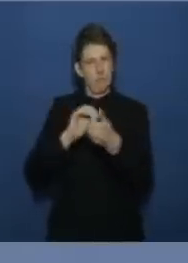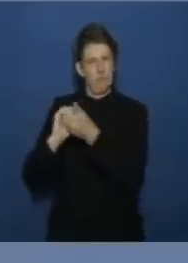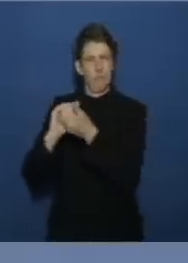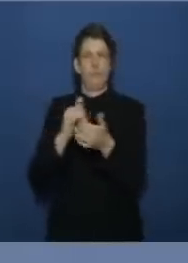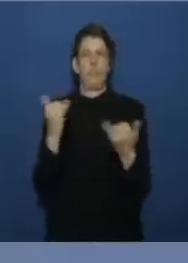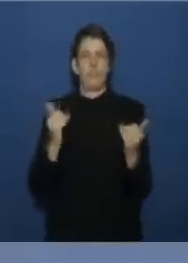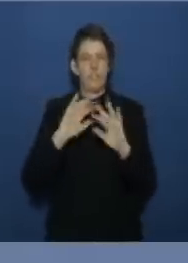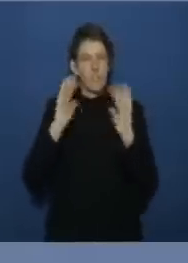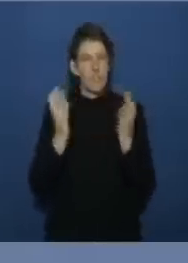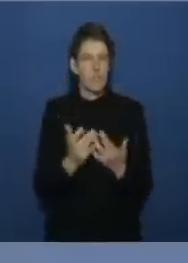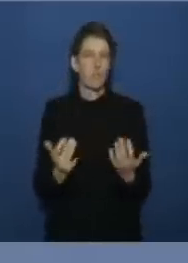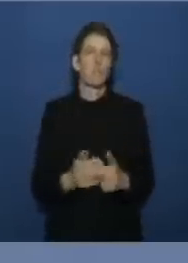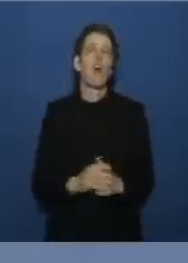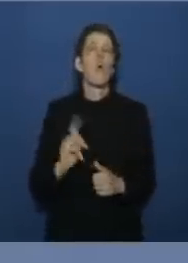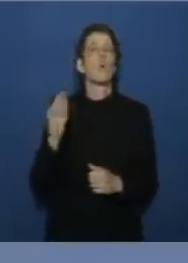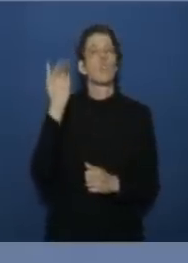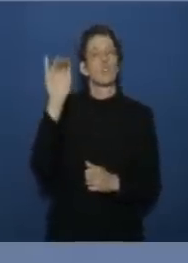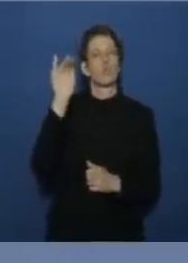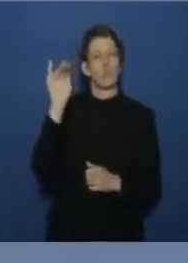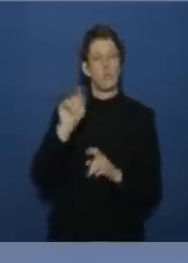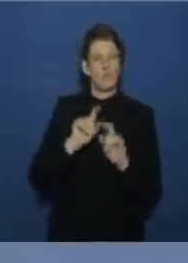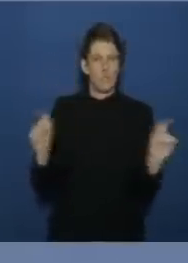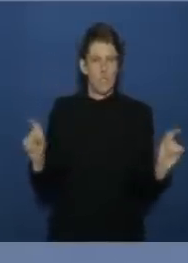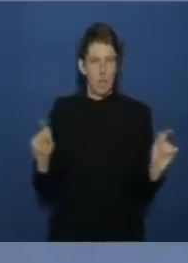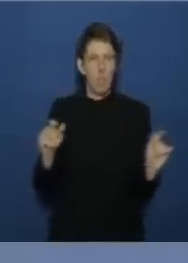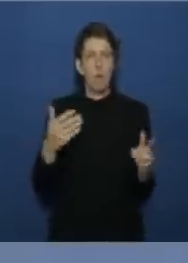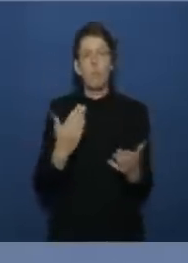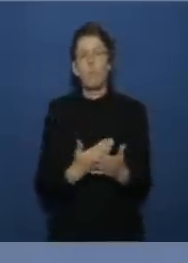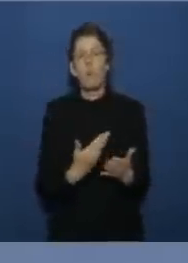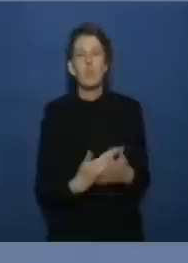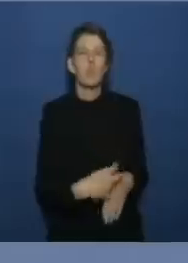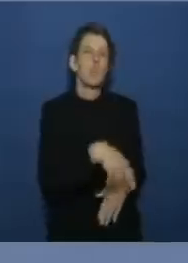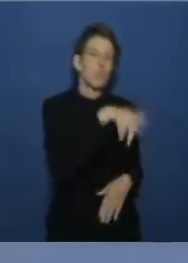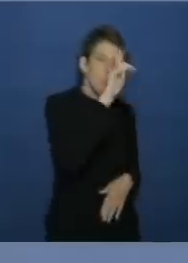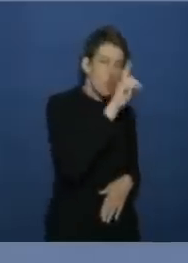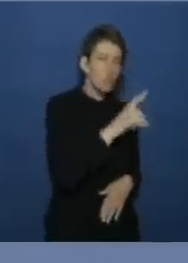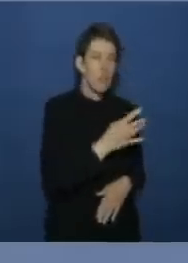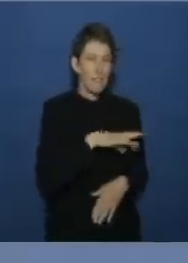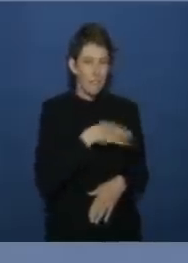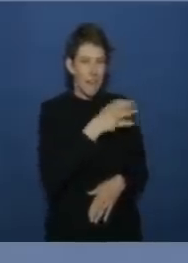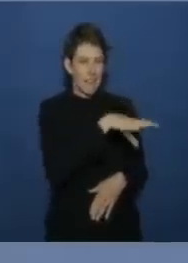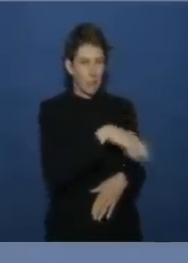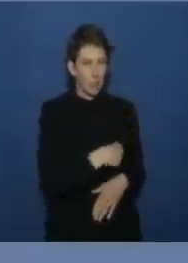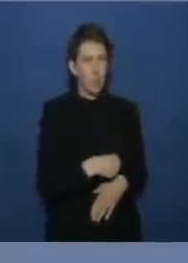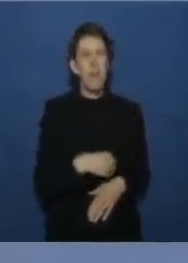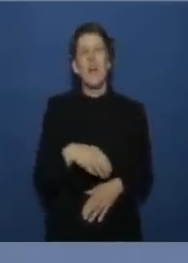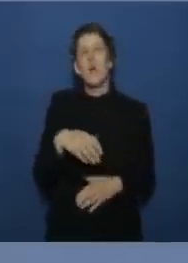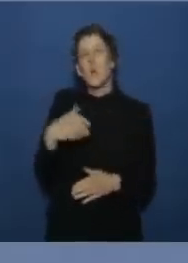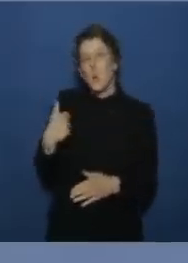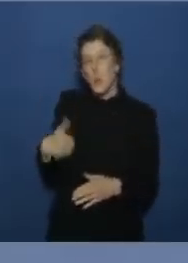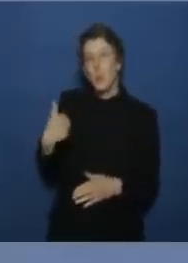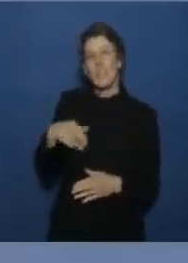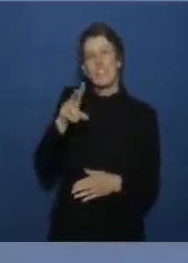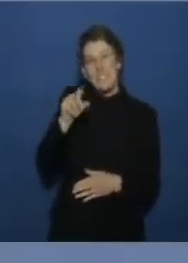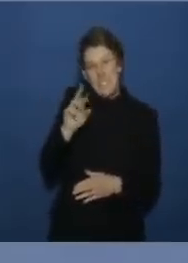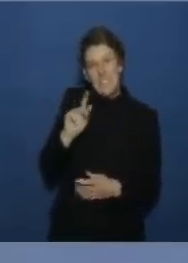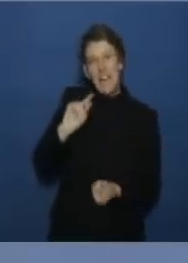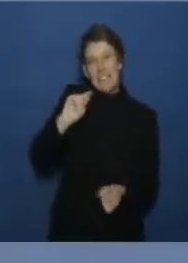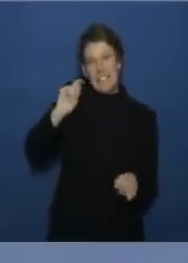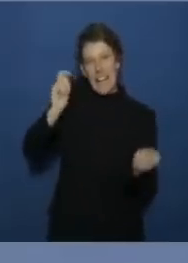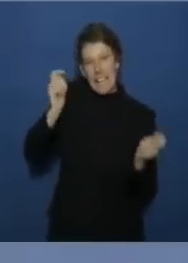zukunftsthemen sein die frage wie deutschland und frankreich gemeinsam die grüne die digitale transition positiv